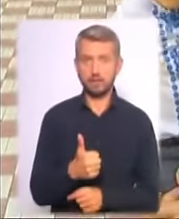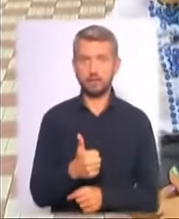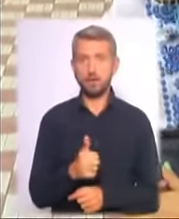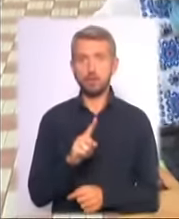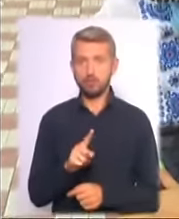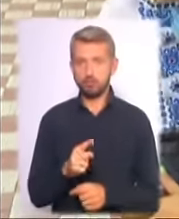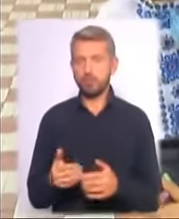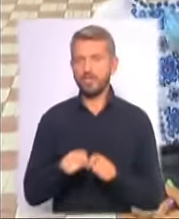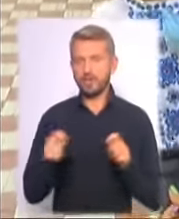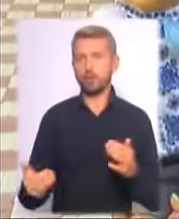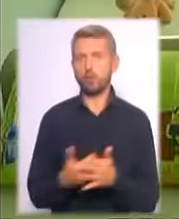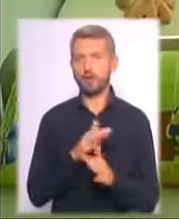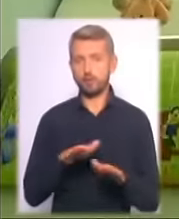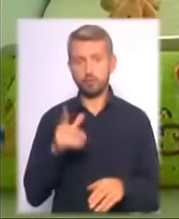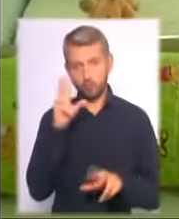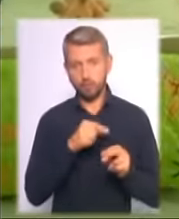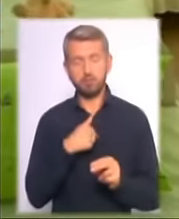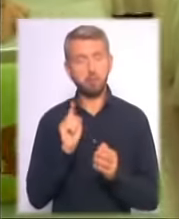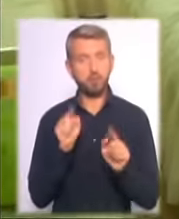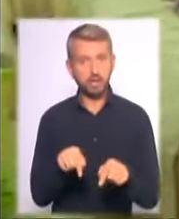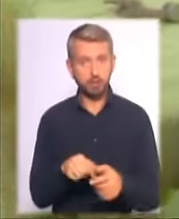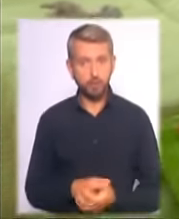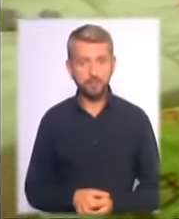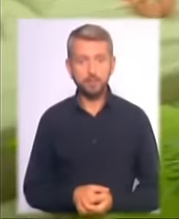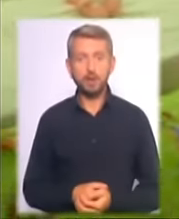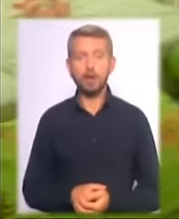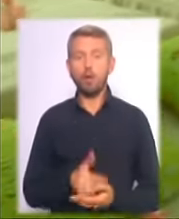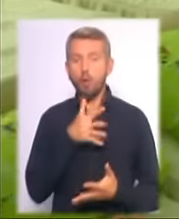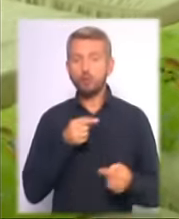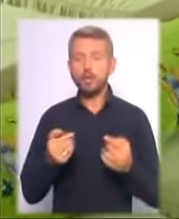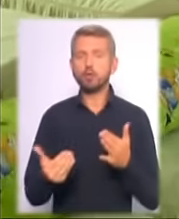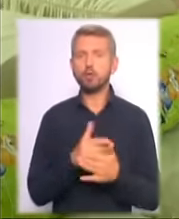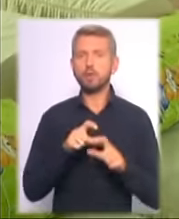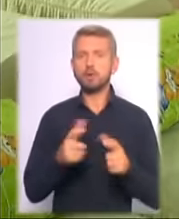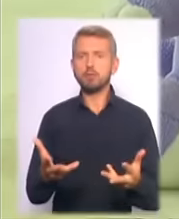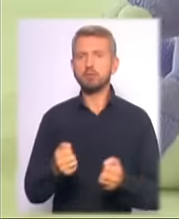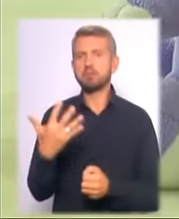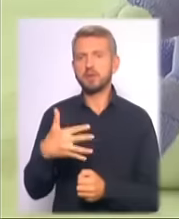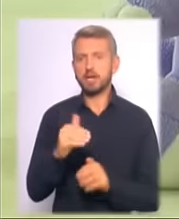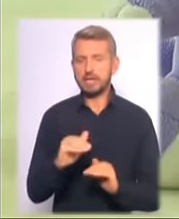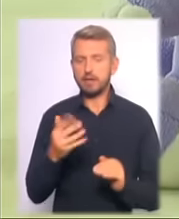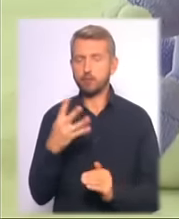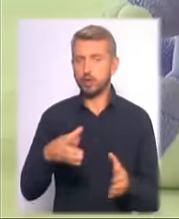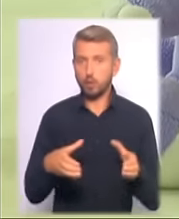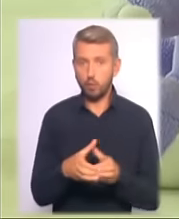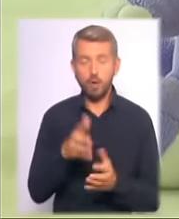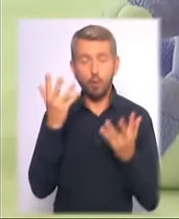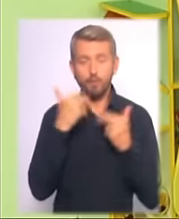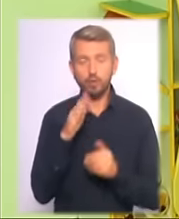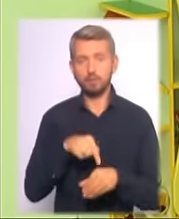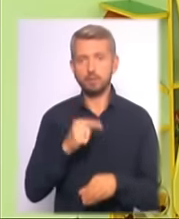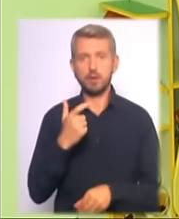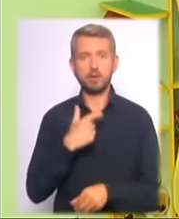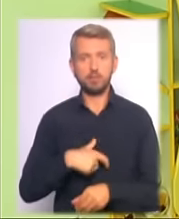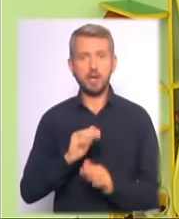садочок. Сподіваюся, ми сюди попадемо. Одночасно новий заклад зможе прийняти 50 дітей у чотири групи. Комфортно тут почуватимуться і малюки з